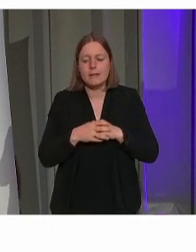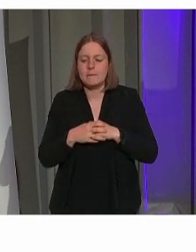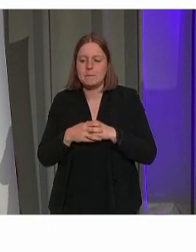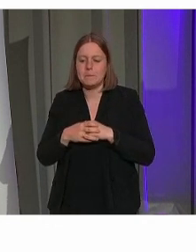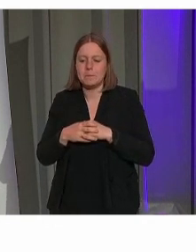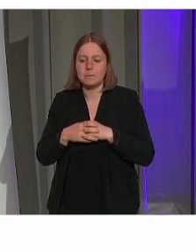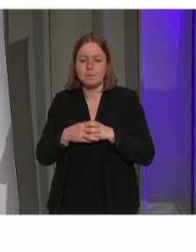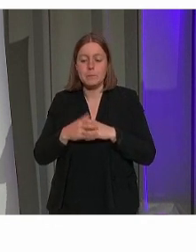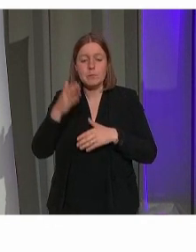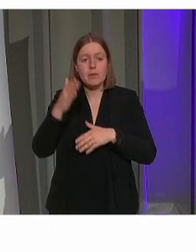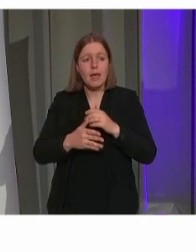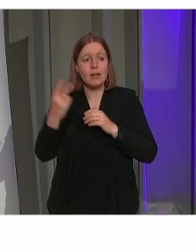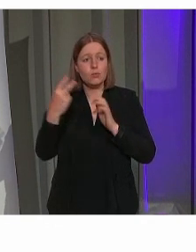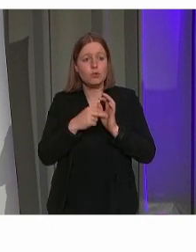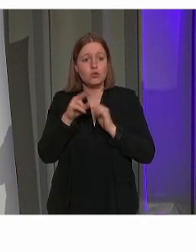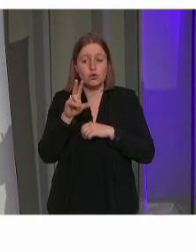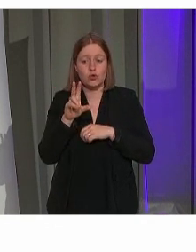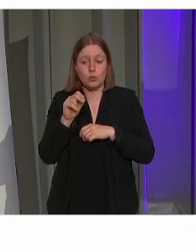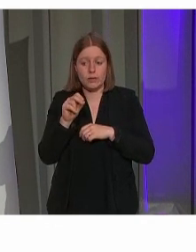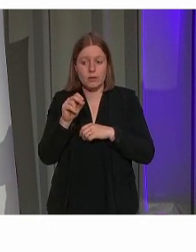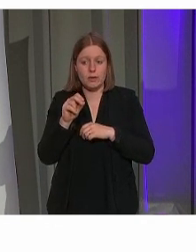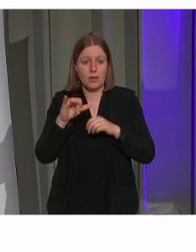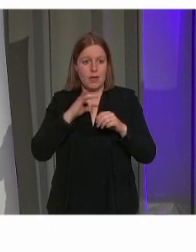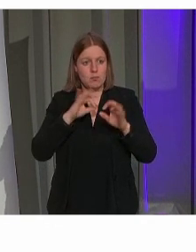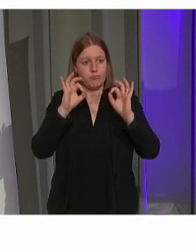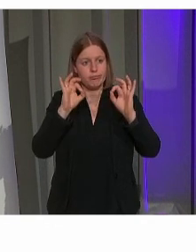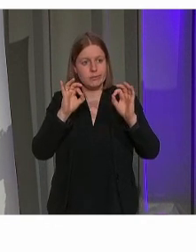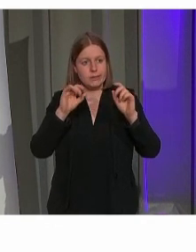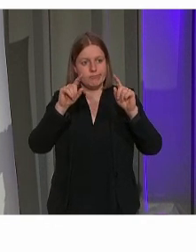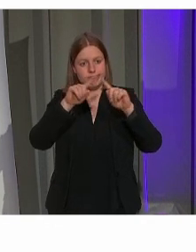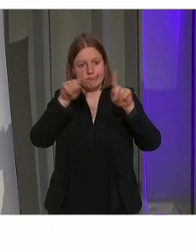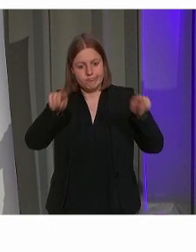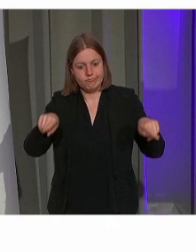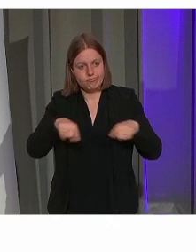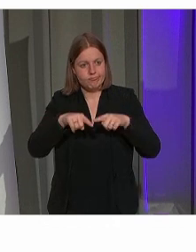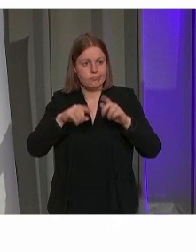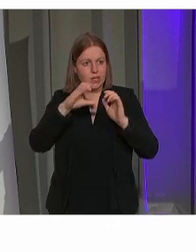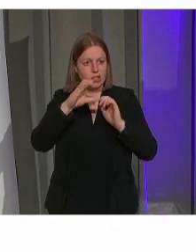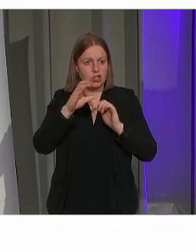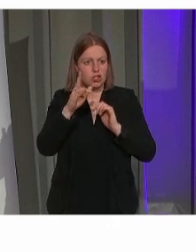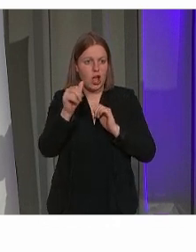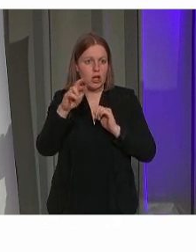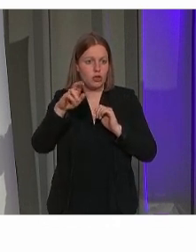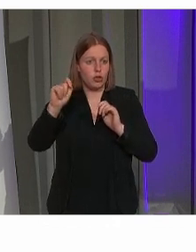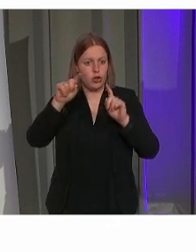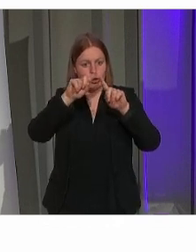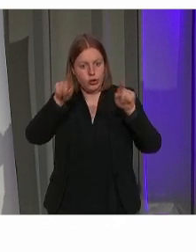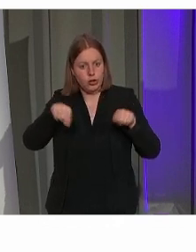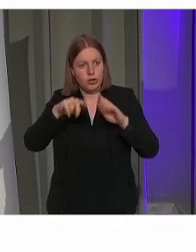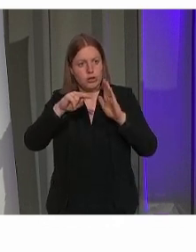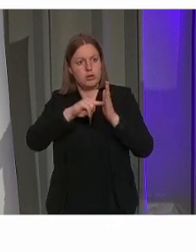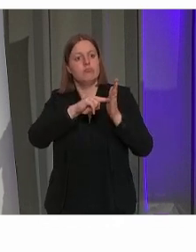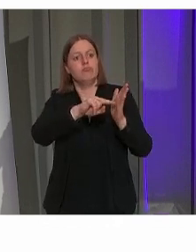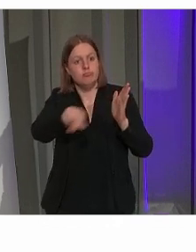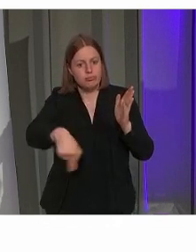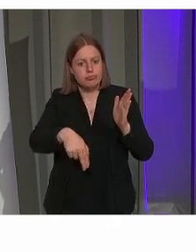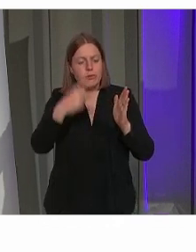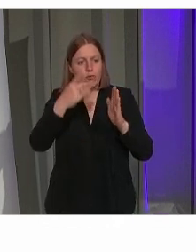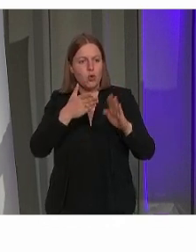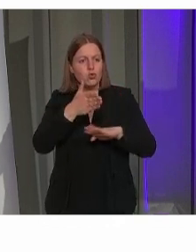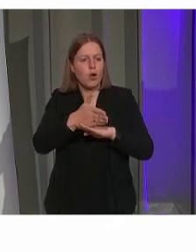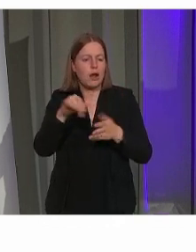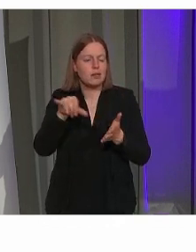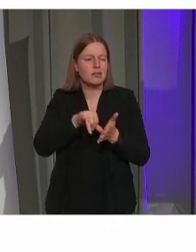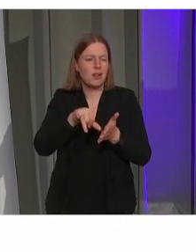Eind 2020 werd dan het charter, zoals hier al eerder vermeld, naar een toegankelijke stad ondertekend, het charter van